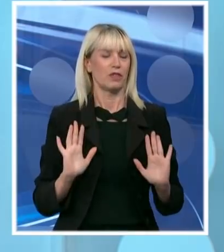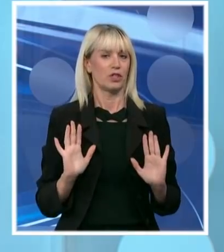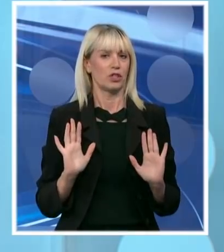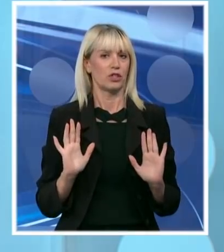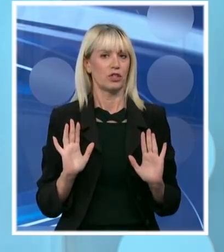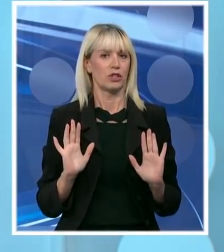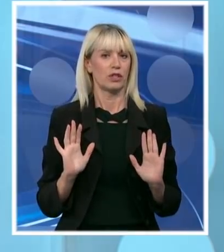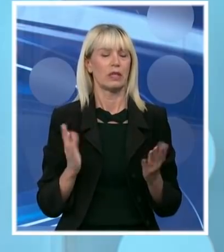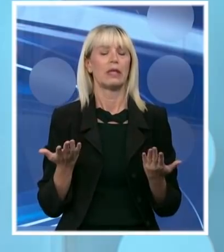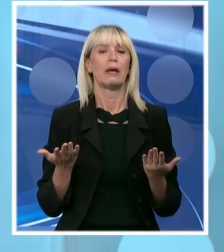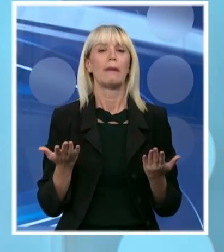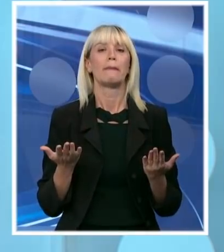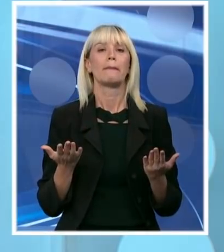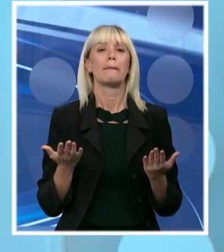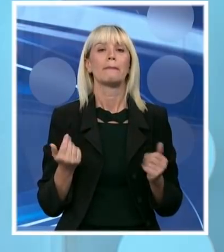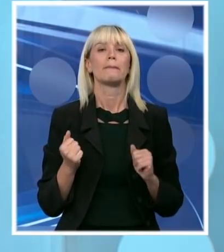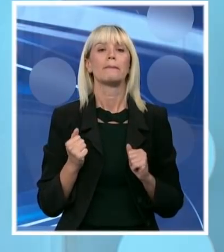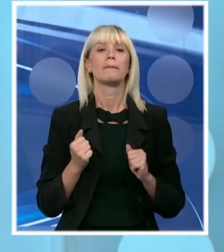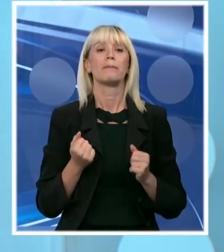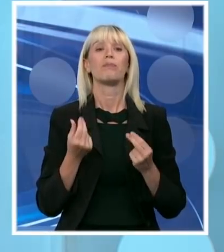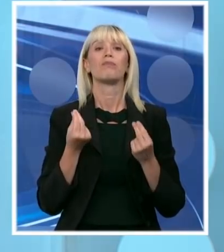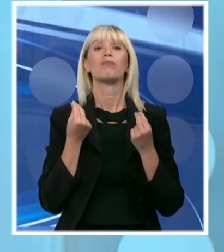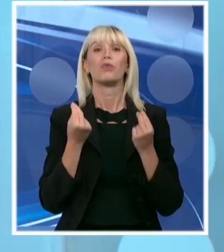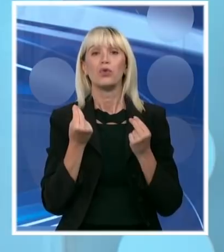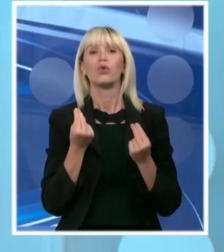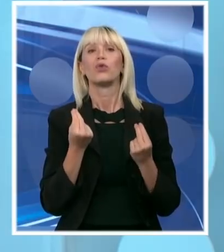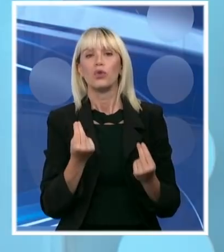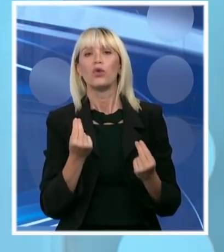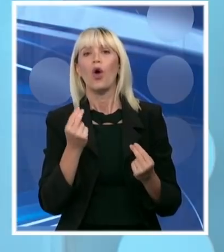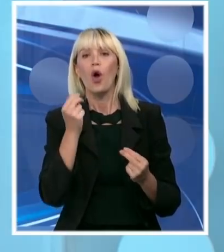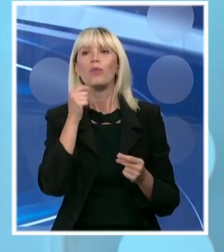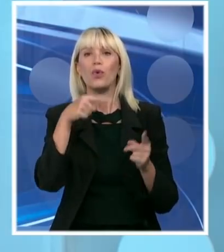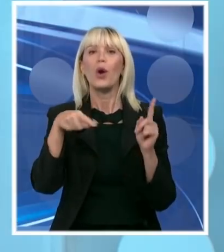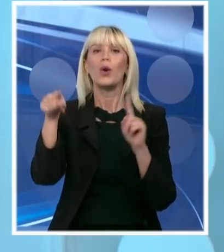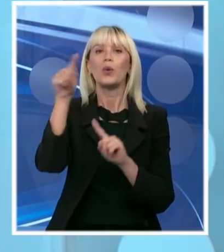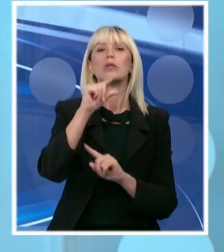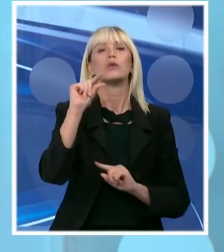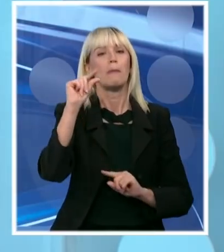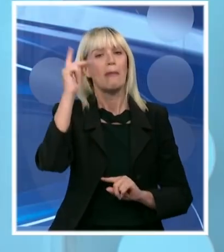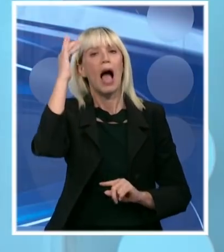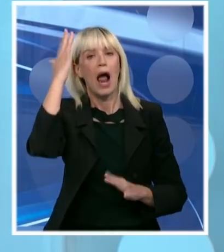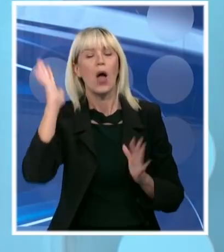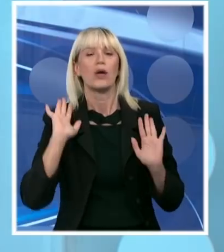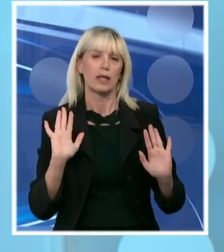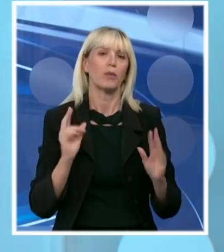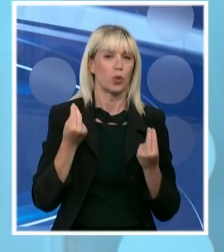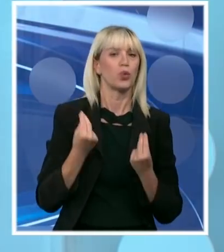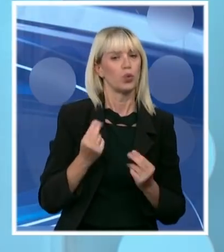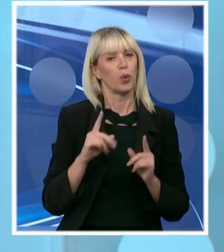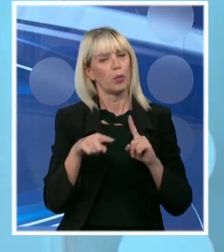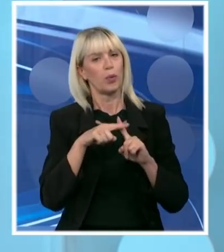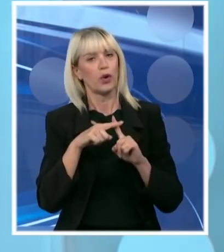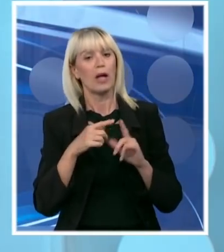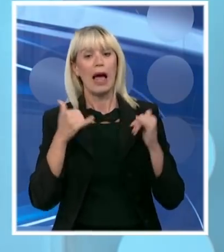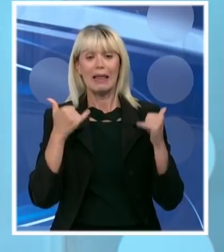ili dobro je da pokušavamo samo da ljude zabrinemo, ali recimo danas je primljeno i ljudi koji su